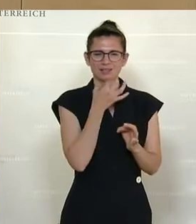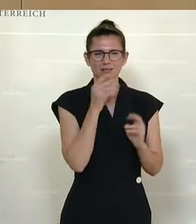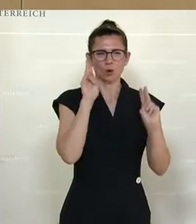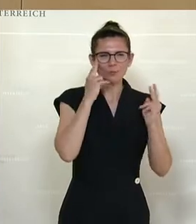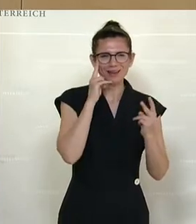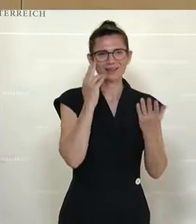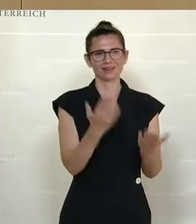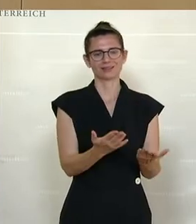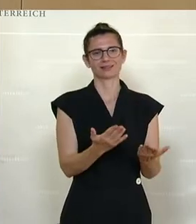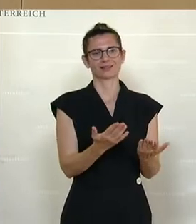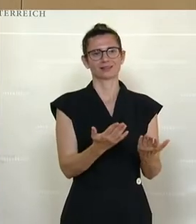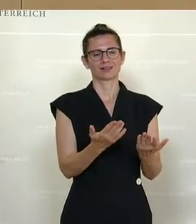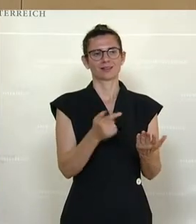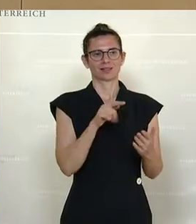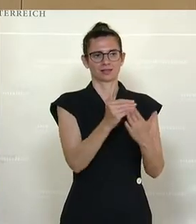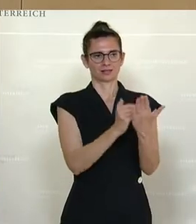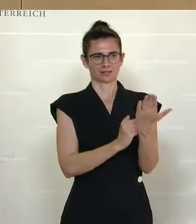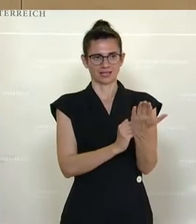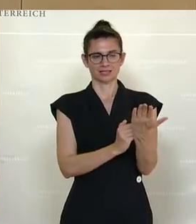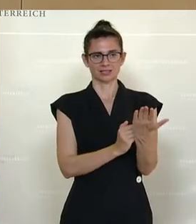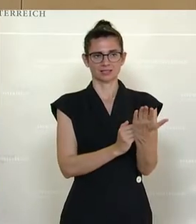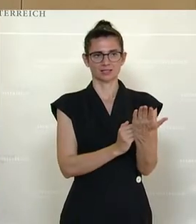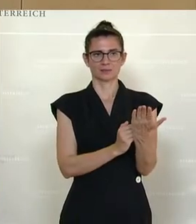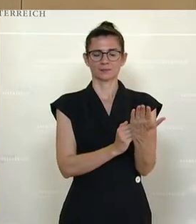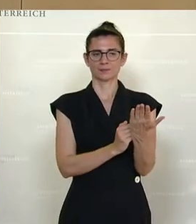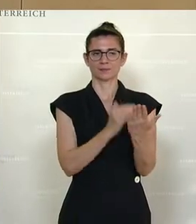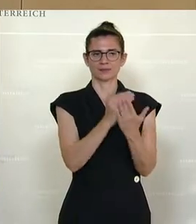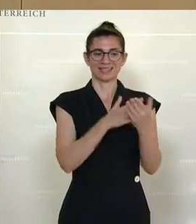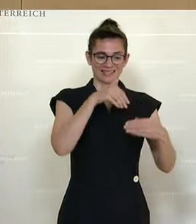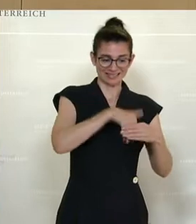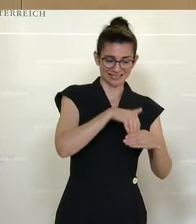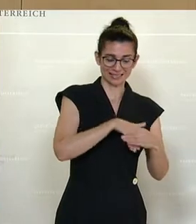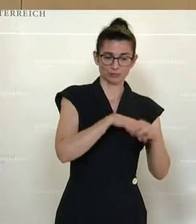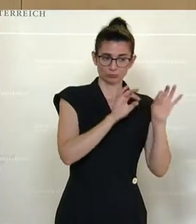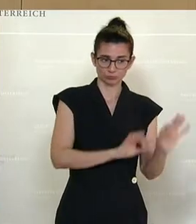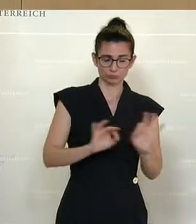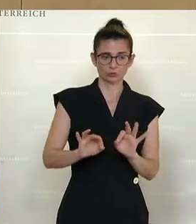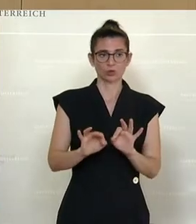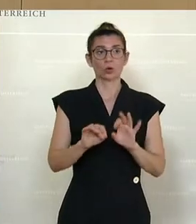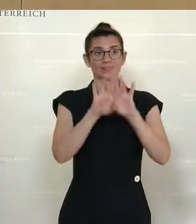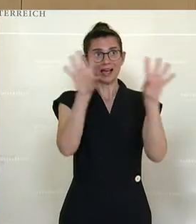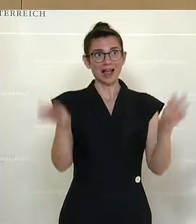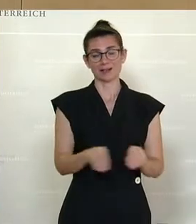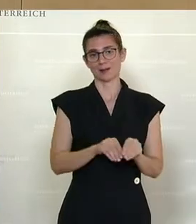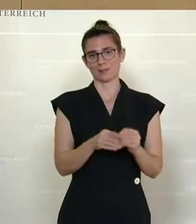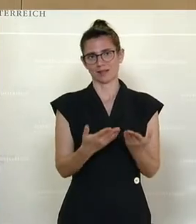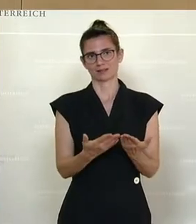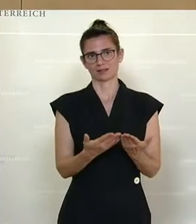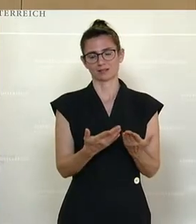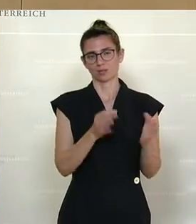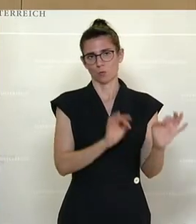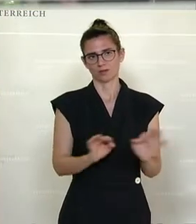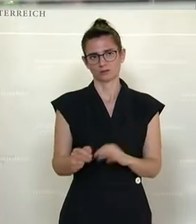überlegen, ob dieses Gesetz in dem Sinn nicht nur inhaltlich gerechtfertigt ist, sondern überhaupt, weil wir ja da immerhin